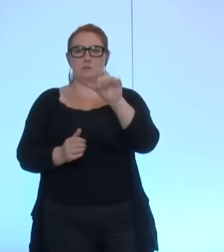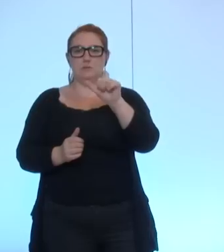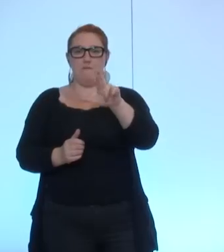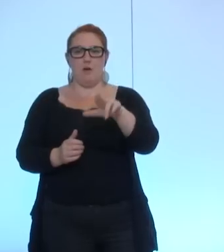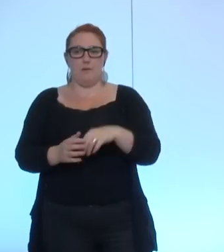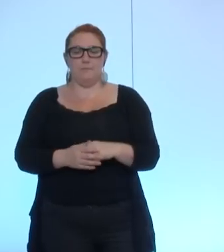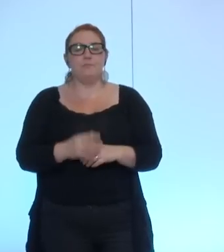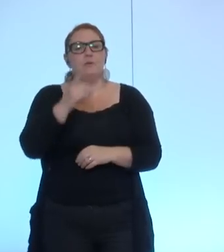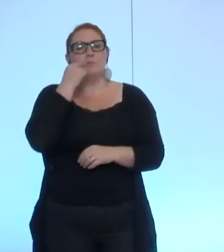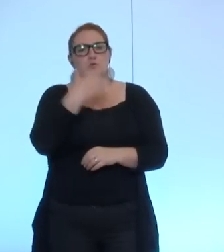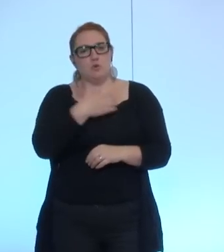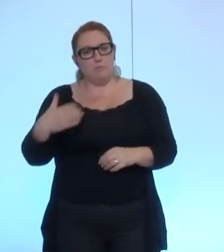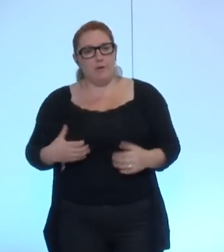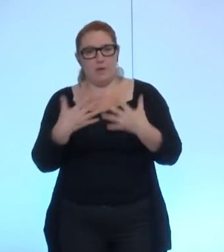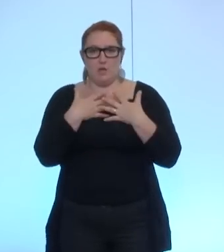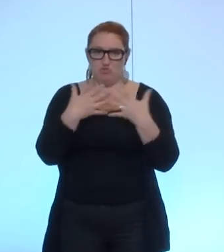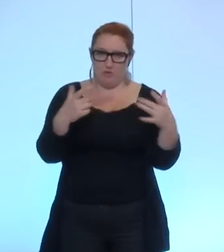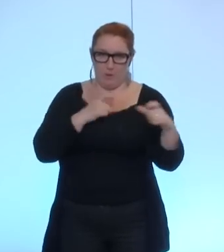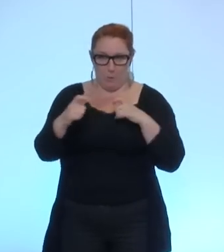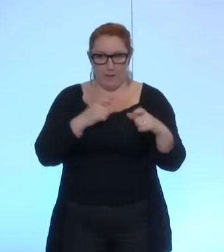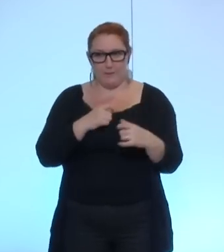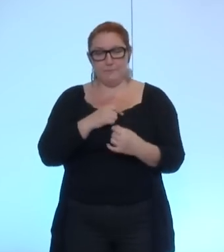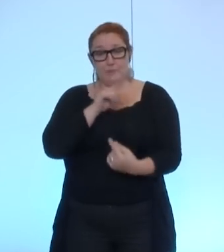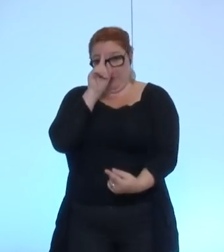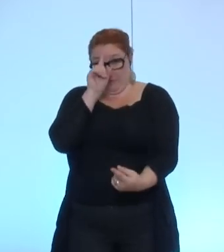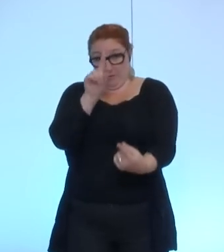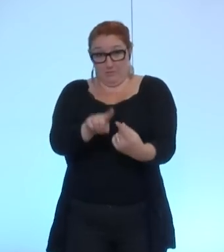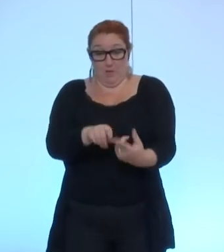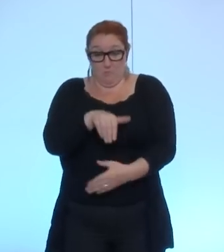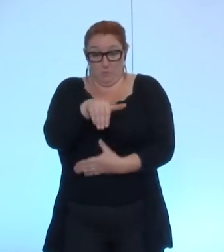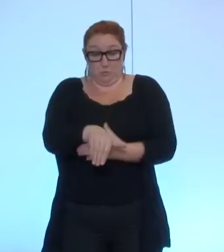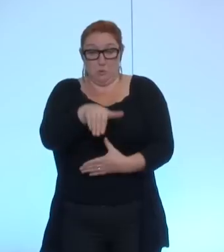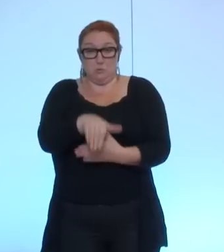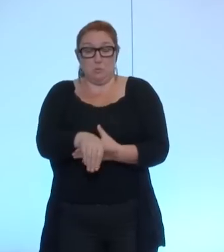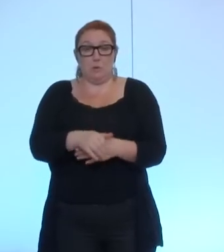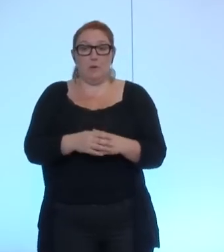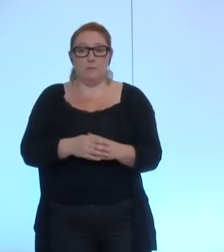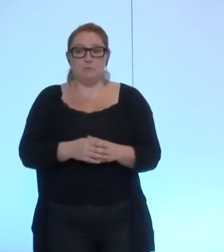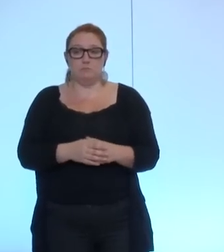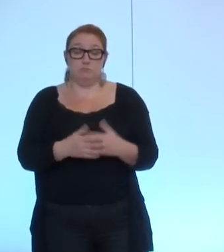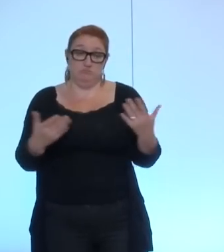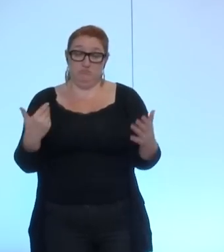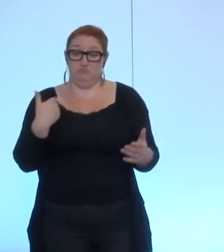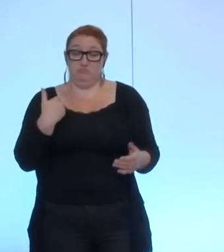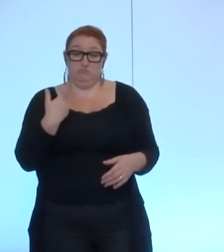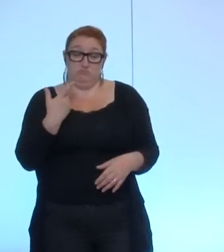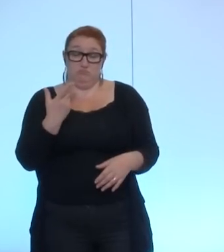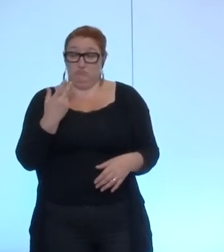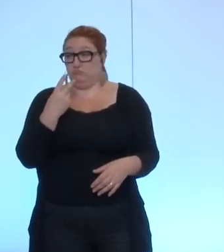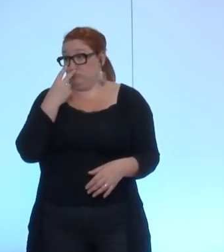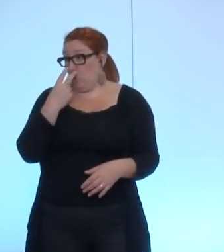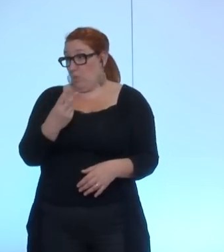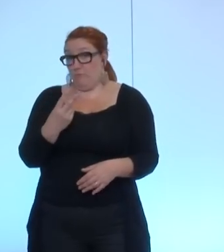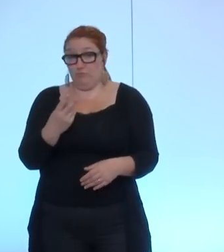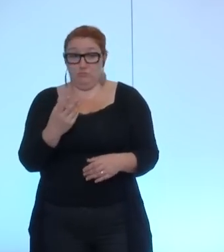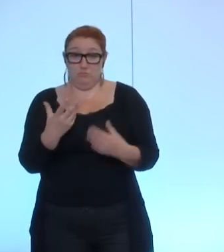monsieur le maire mes chers collègues le sujet dont nous traitons ce soir et nous venons de le voir malheureusement est